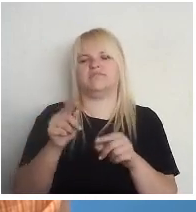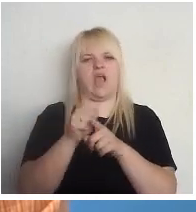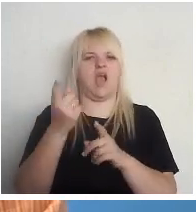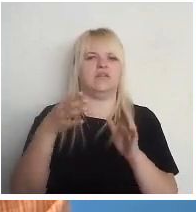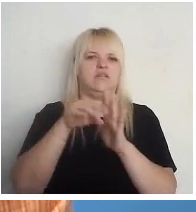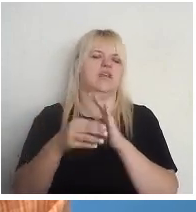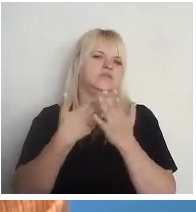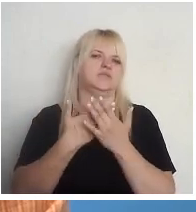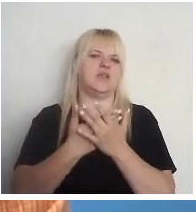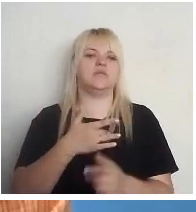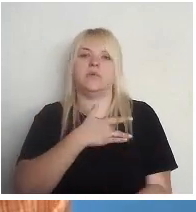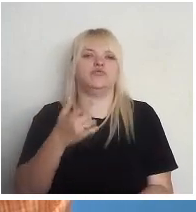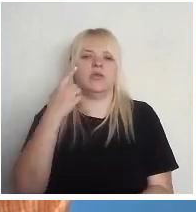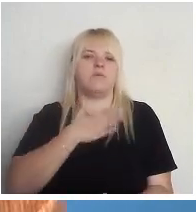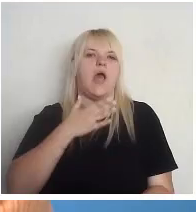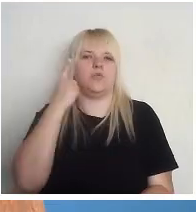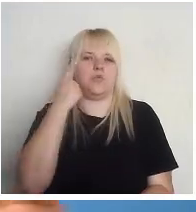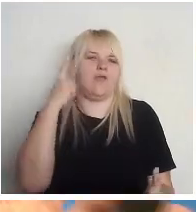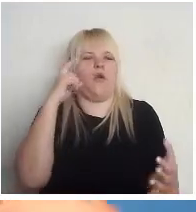tā kā diezgan, manuprāt, loģiski.